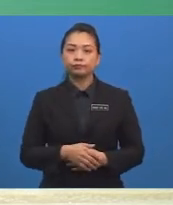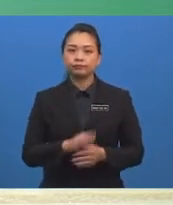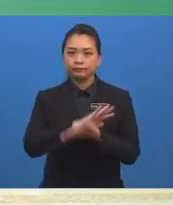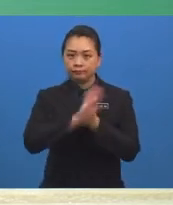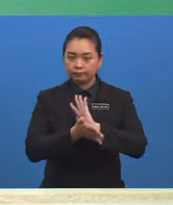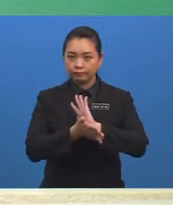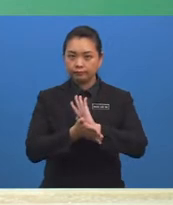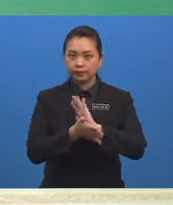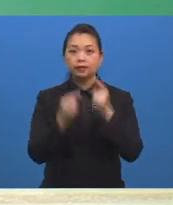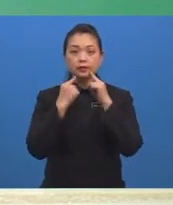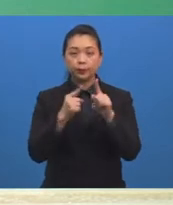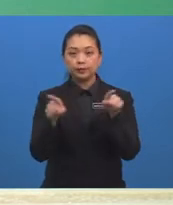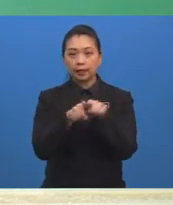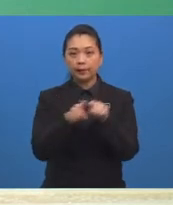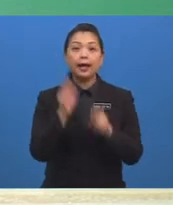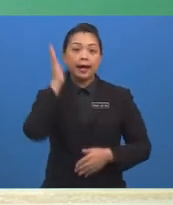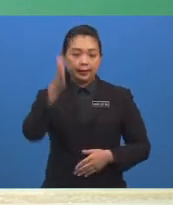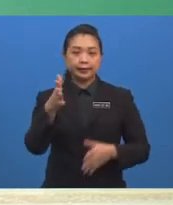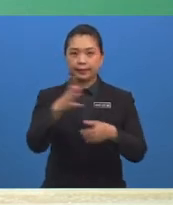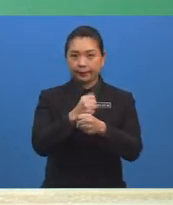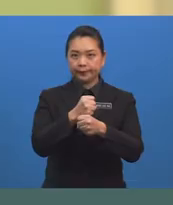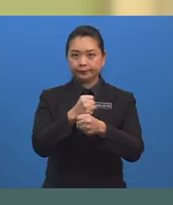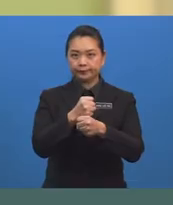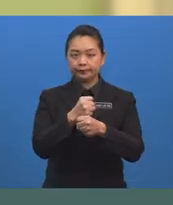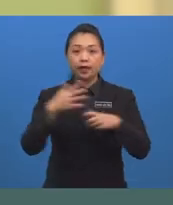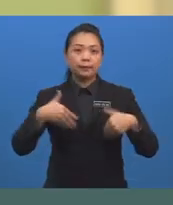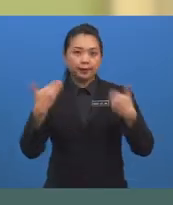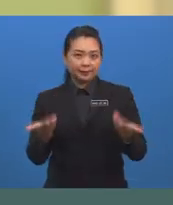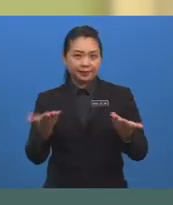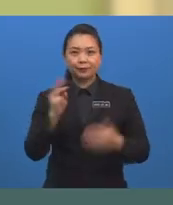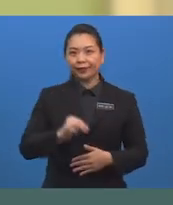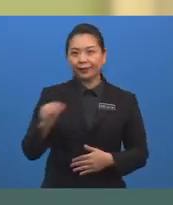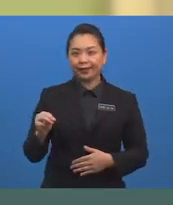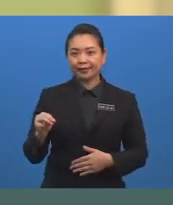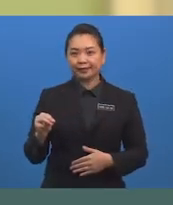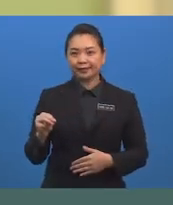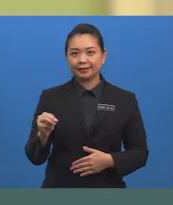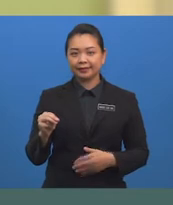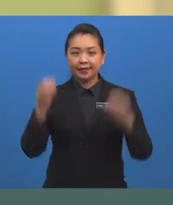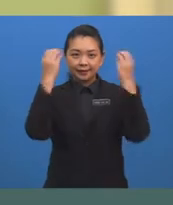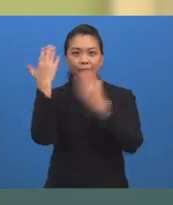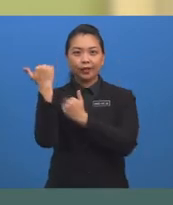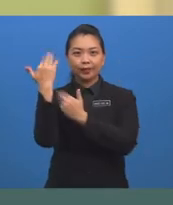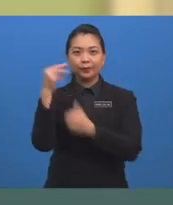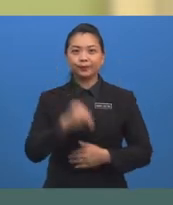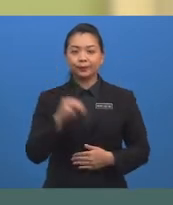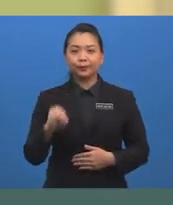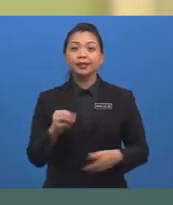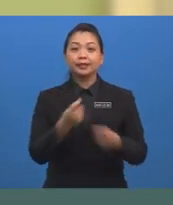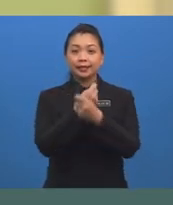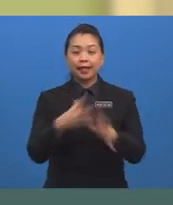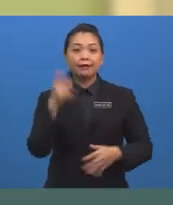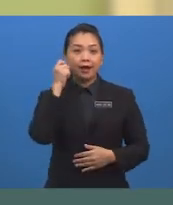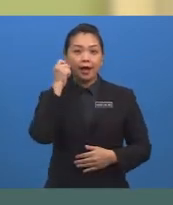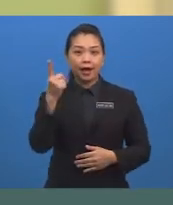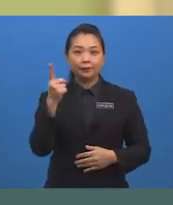jawapan yang sama akan diperoleh Bagaimana murid-murid? Cikgu harap murid-murid telah